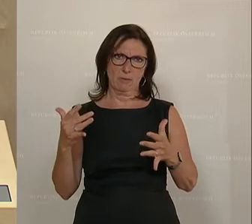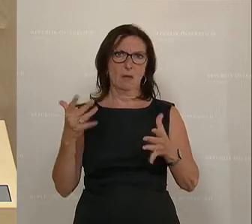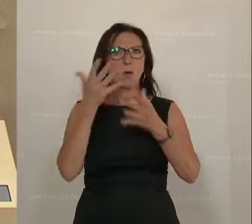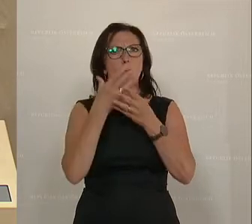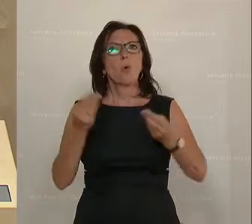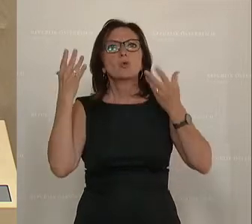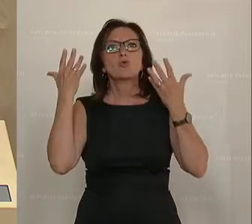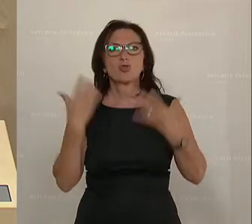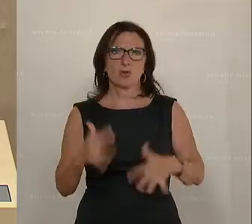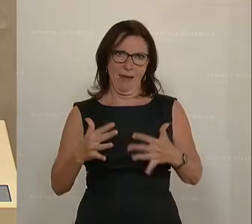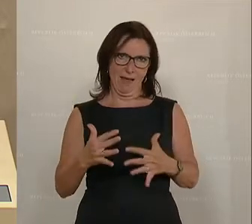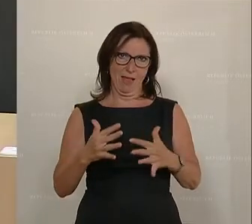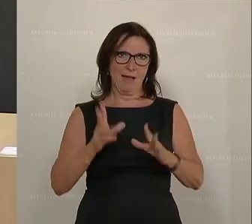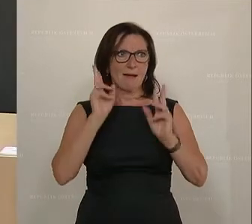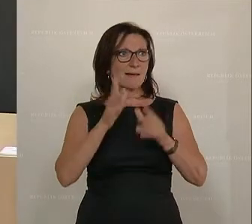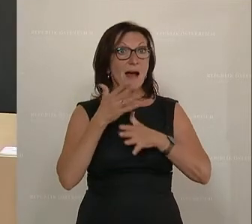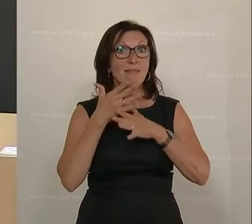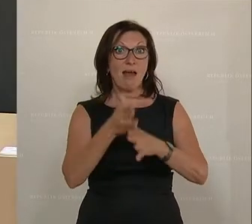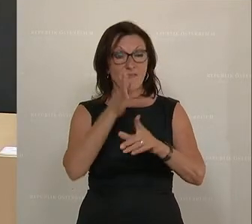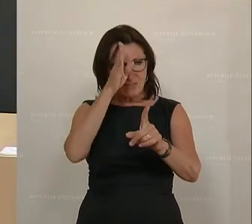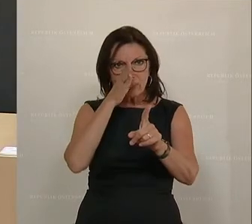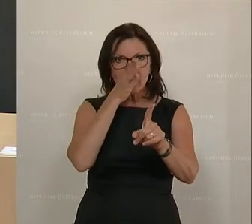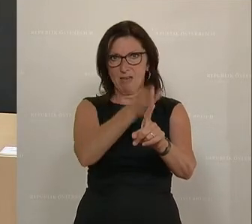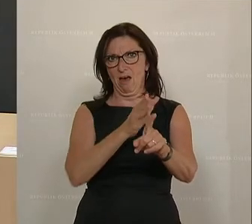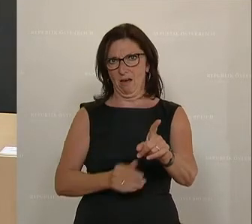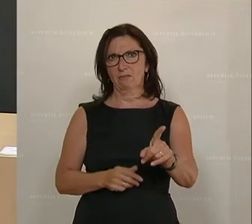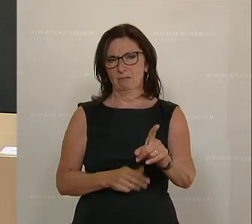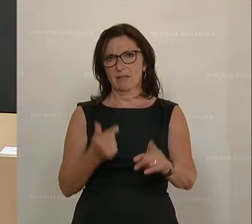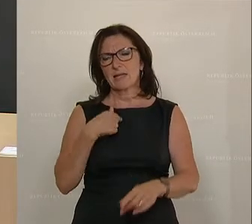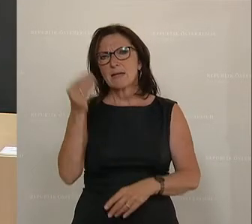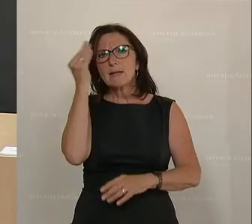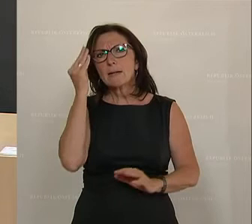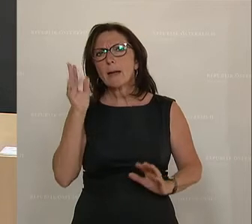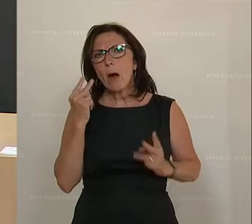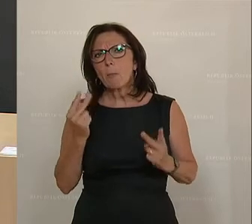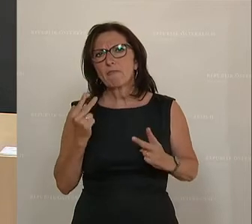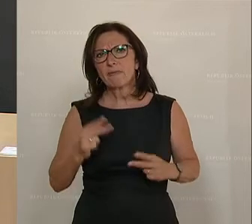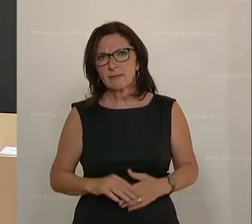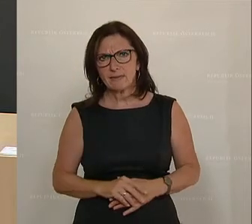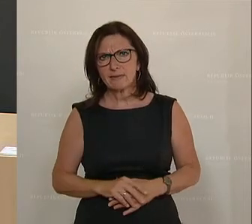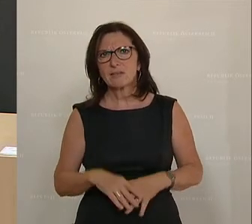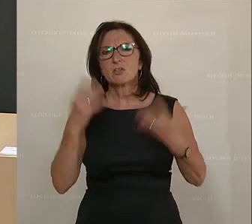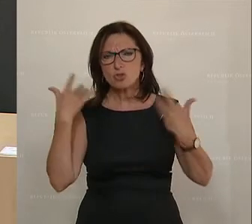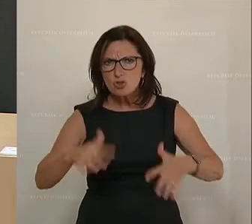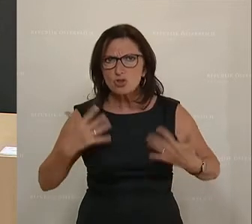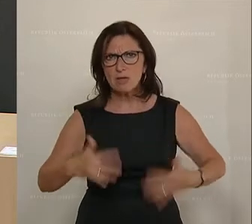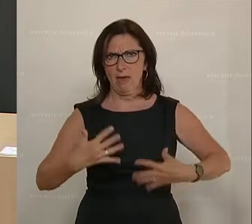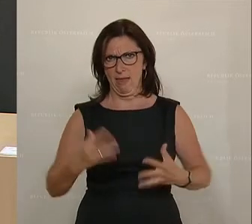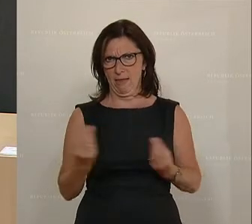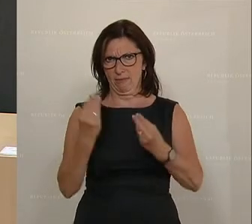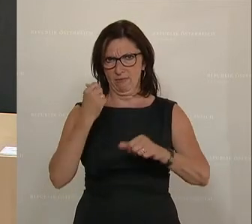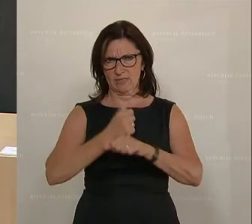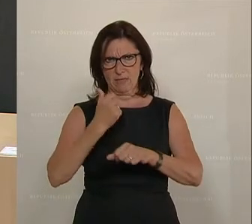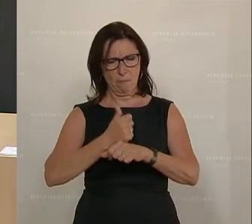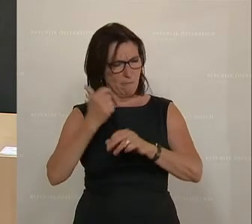helfen und direkt helfen können, eingeschlagen haben. Also ich glaube, es ist wichtig, hier auch schnell zu handeln und aktiv